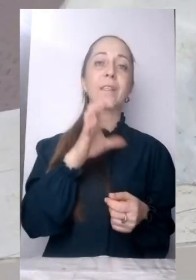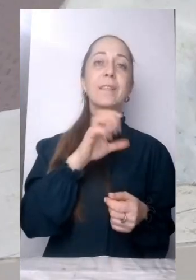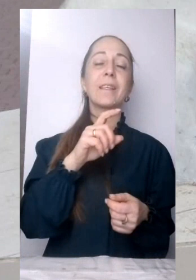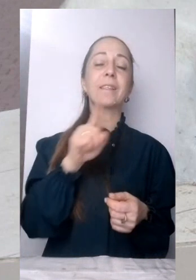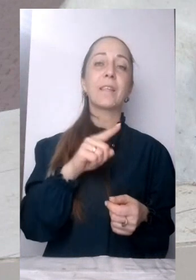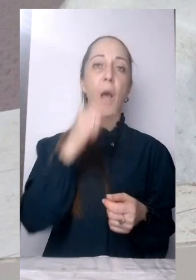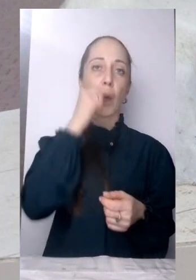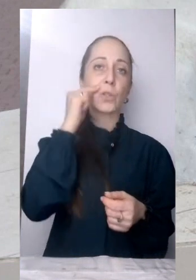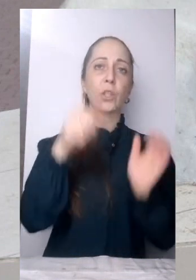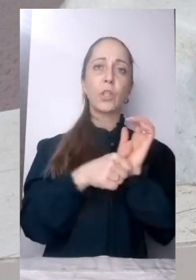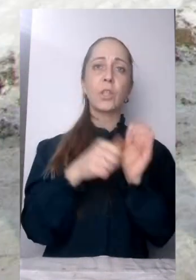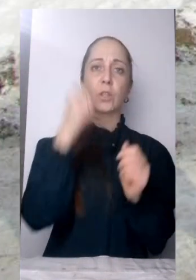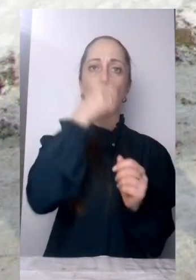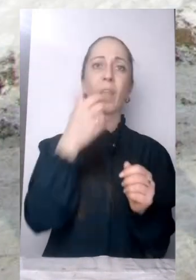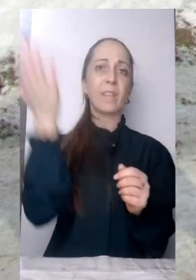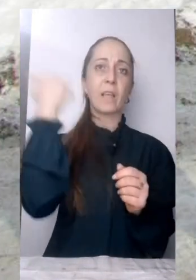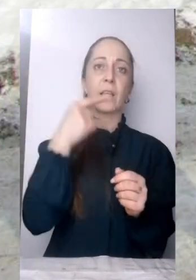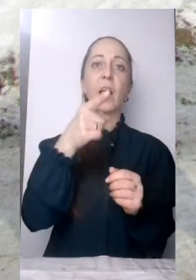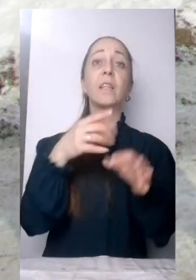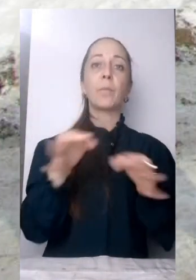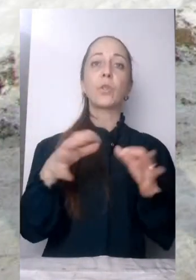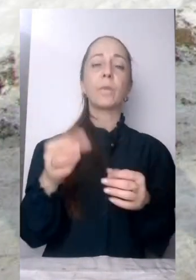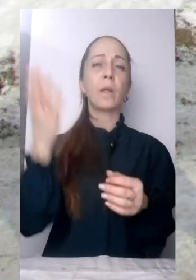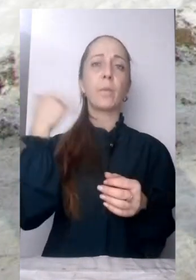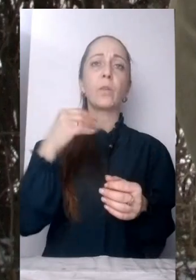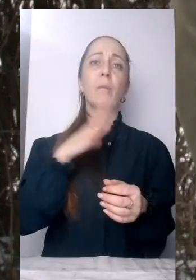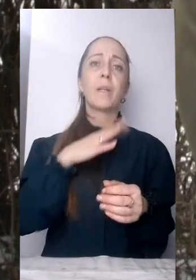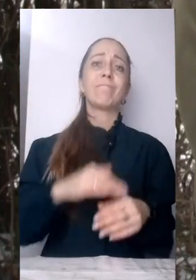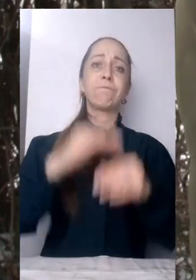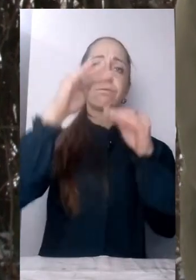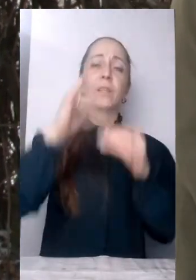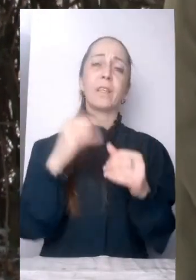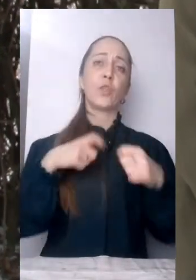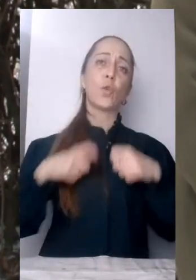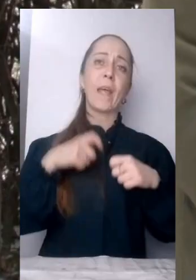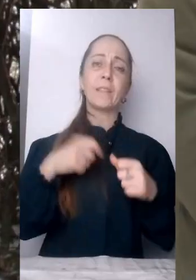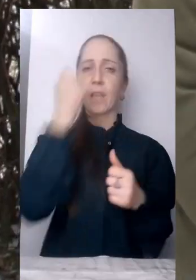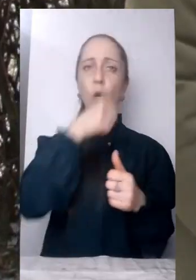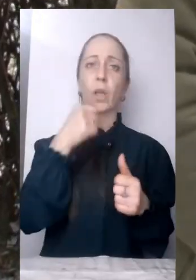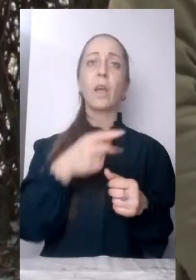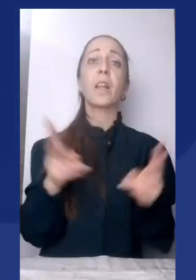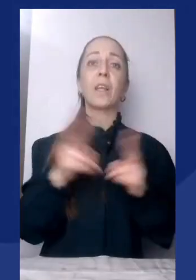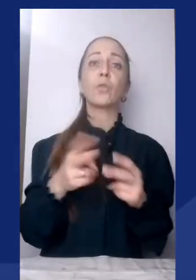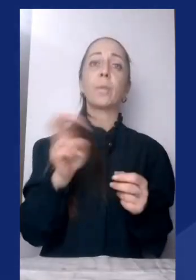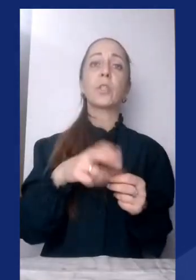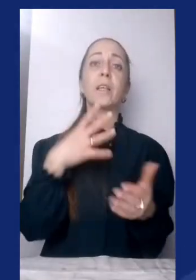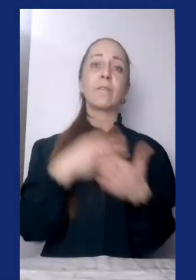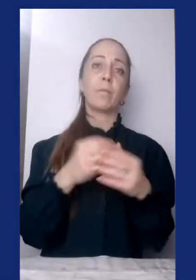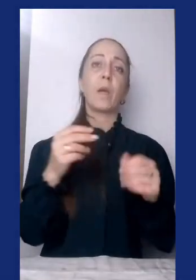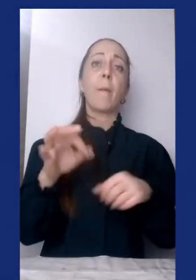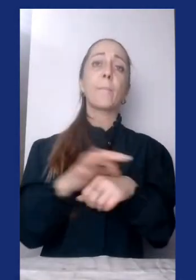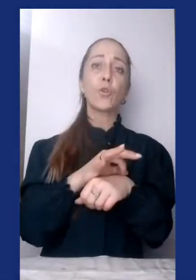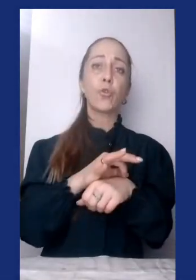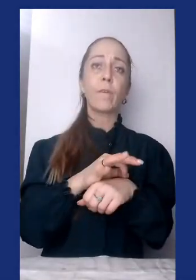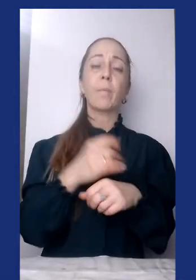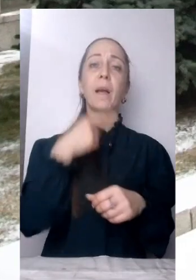Там розповідає минуло її дитинство та студентські роки. На зустріч дівчина прийшла разом зі своїм чоловіком Владиславом. Каже, саме він – причина